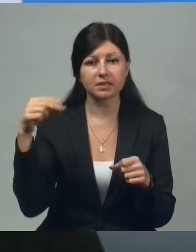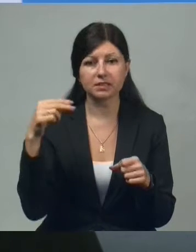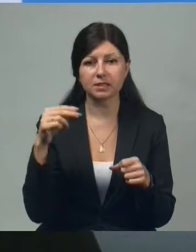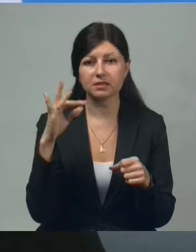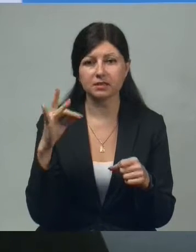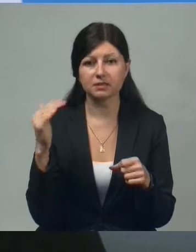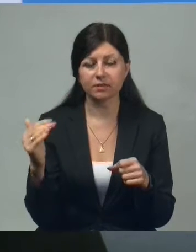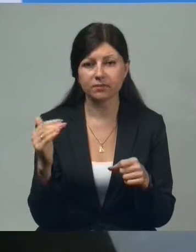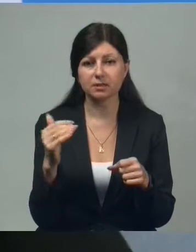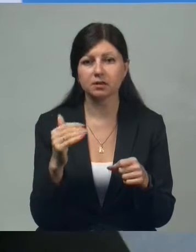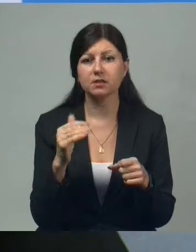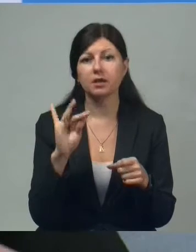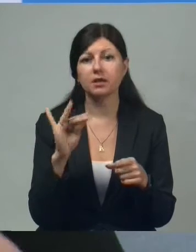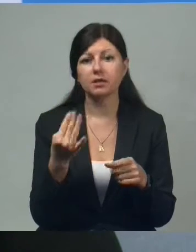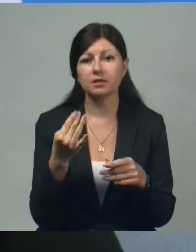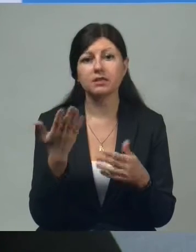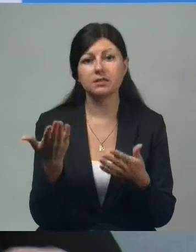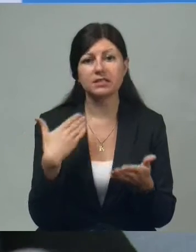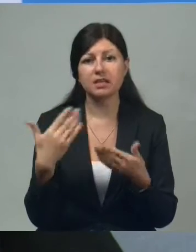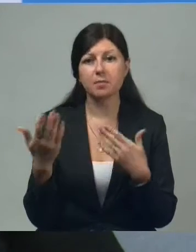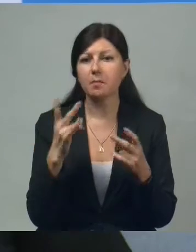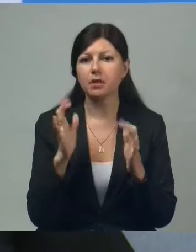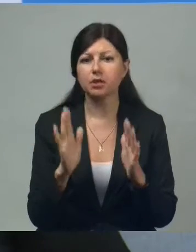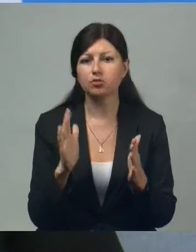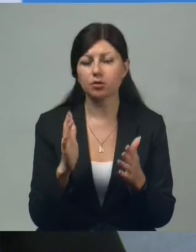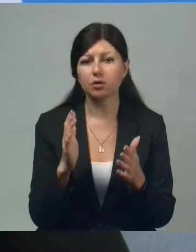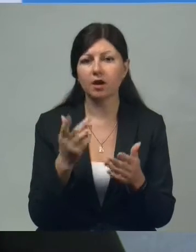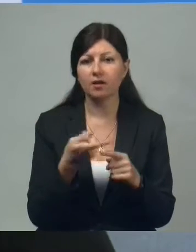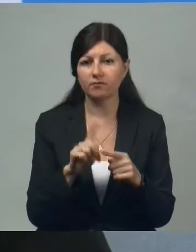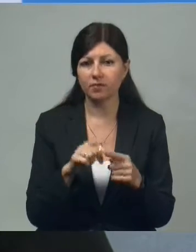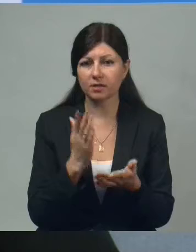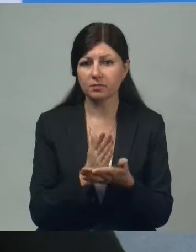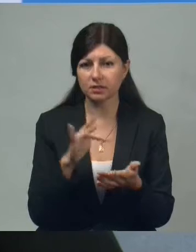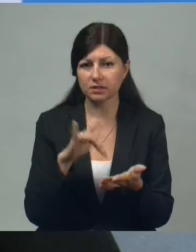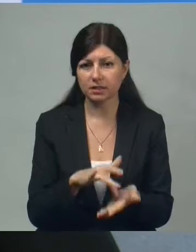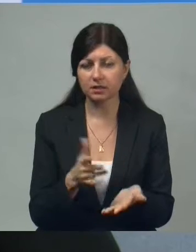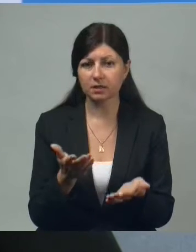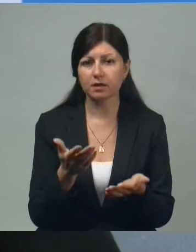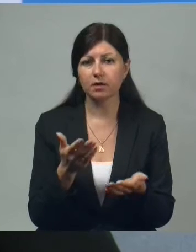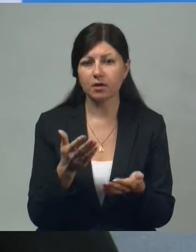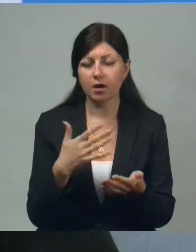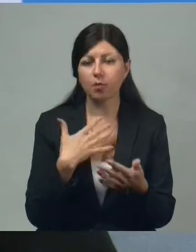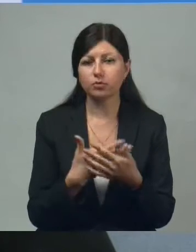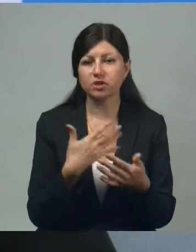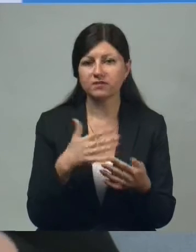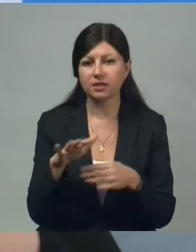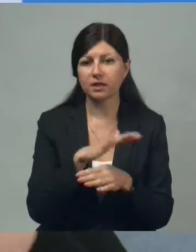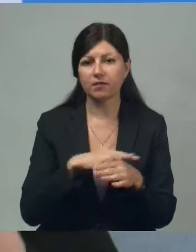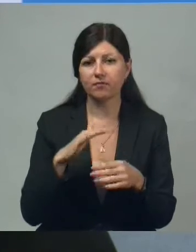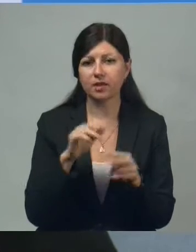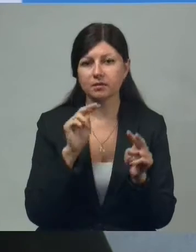Федерации. И вот с ними мы не только находились в этом центре общественного наблюдения, но и